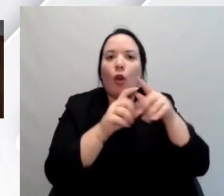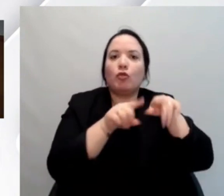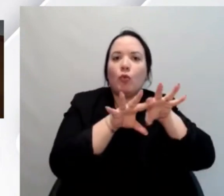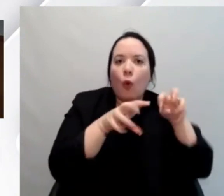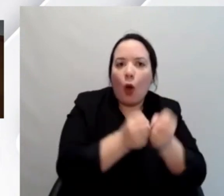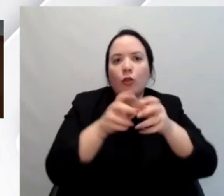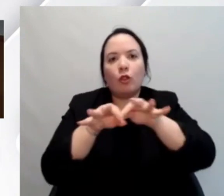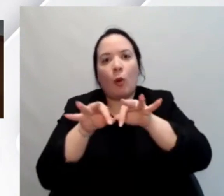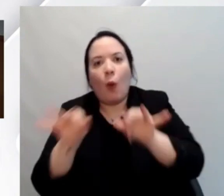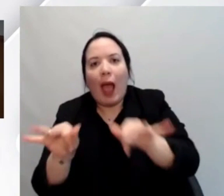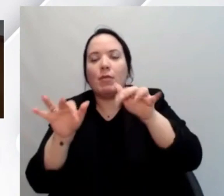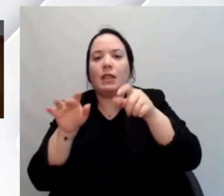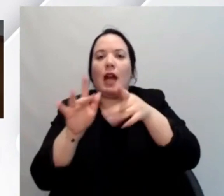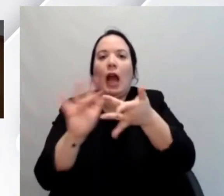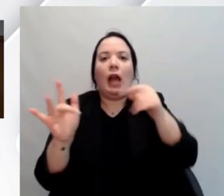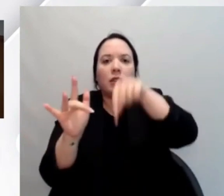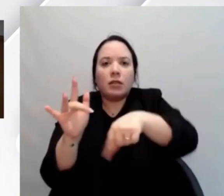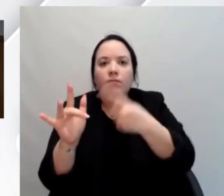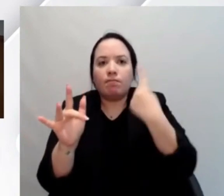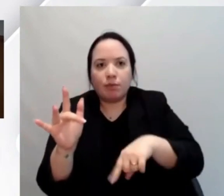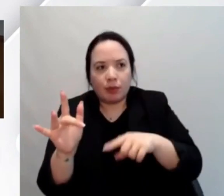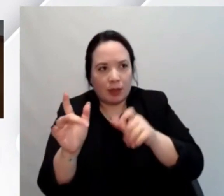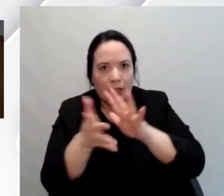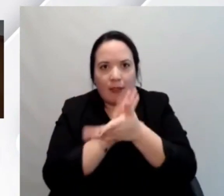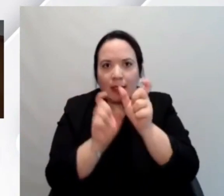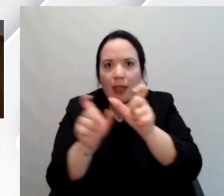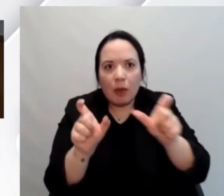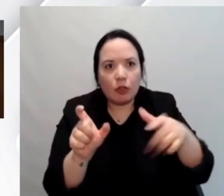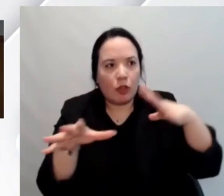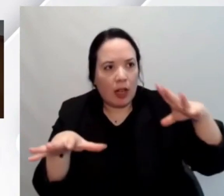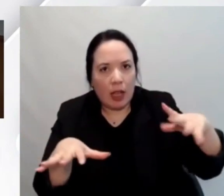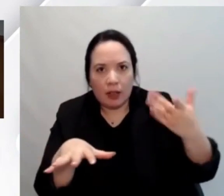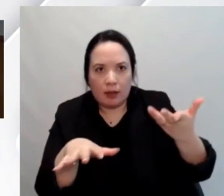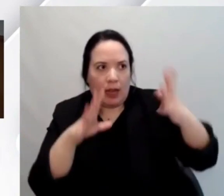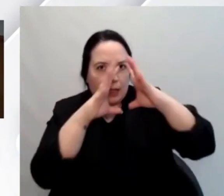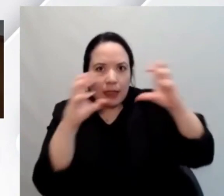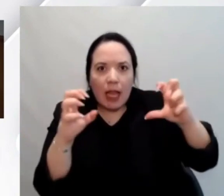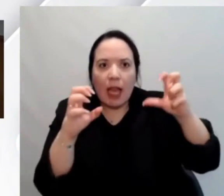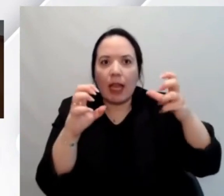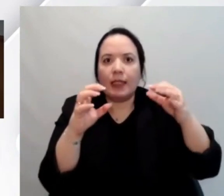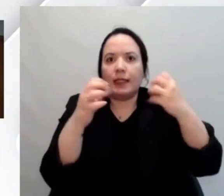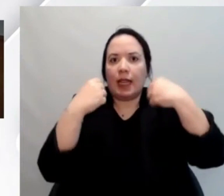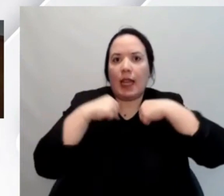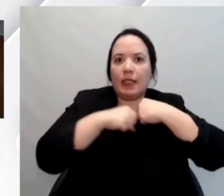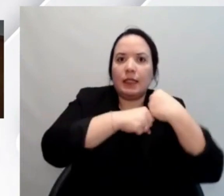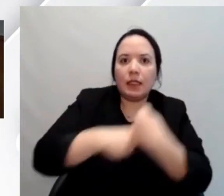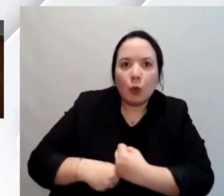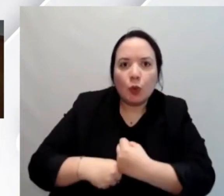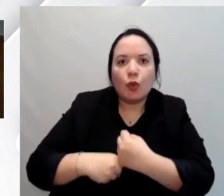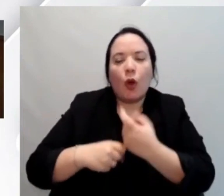tutte le persone coinvolte partendo dalle aziende in primis dalle istituzioni